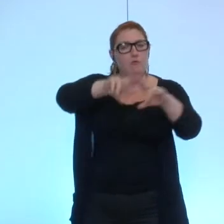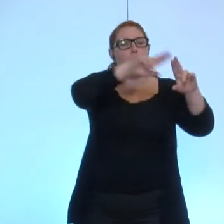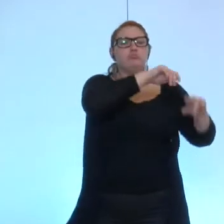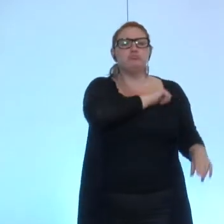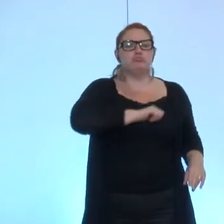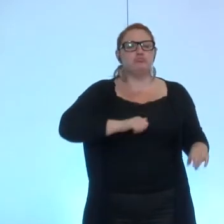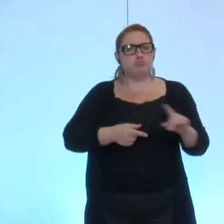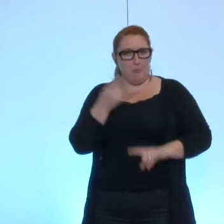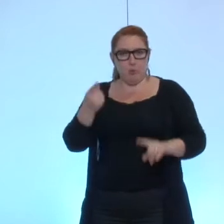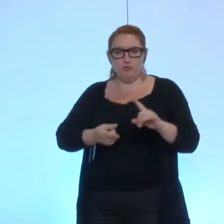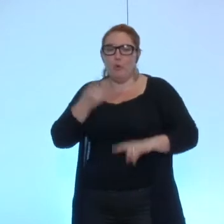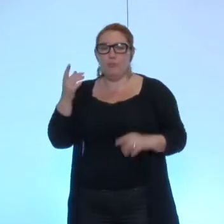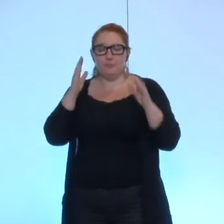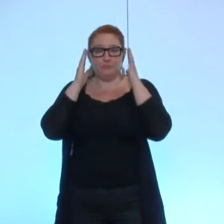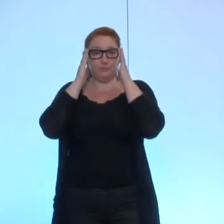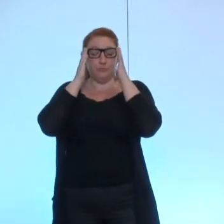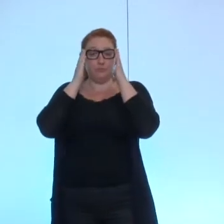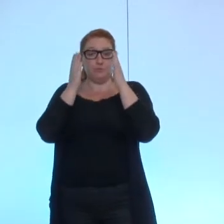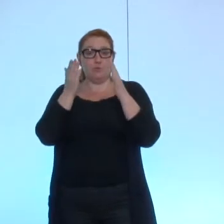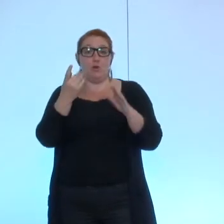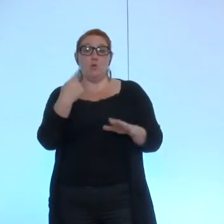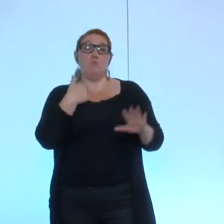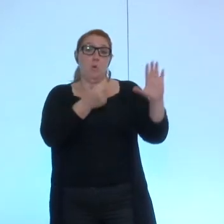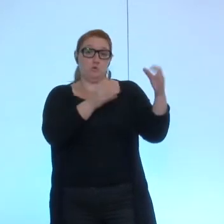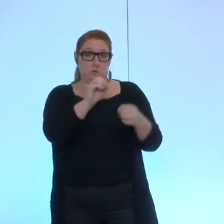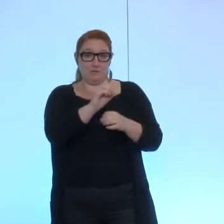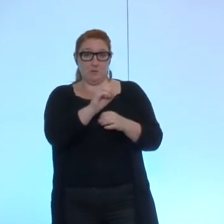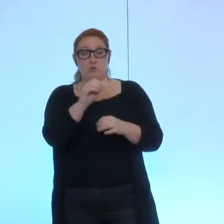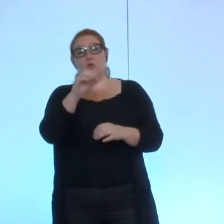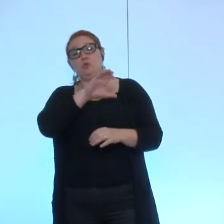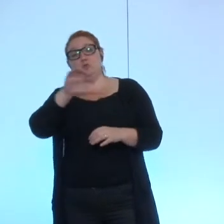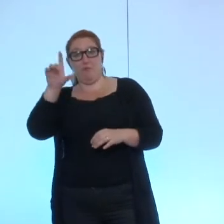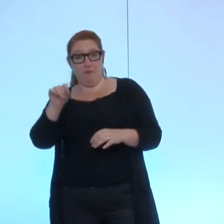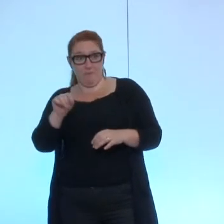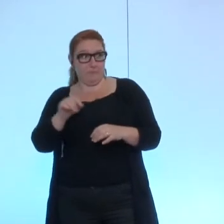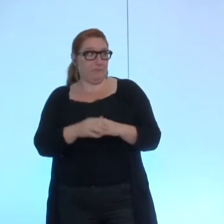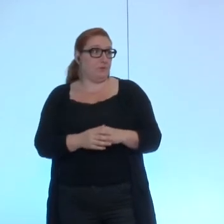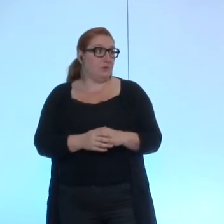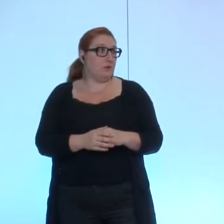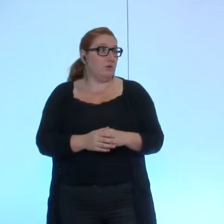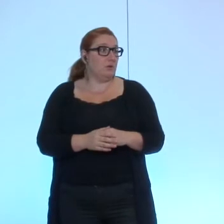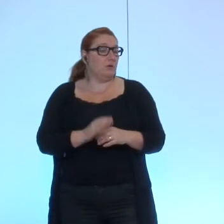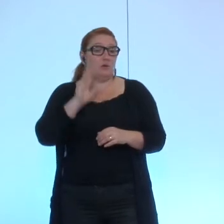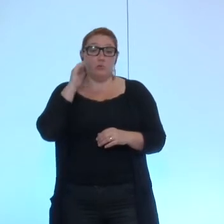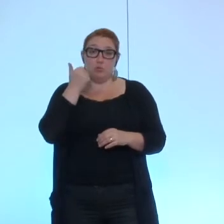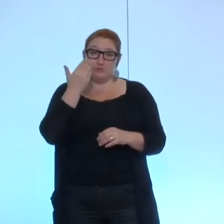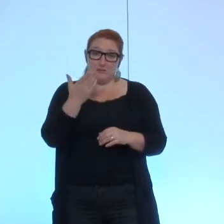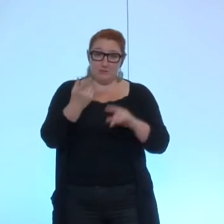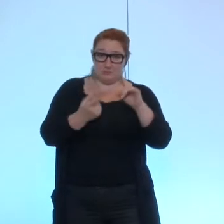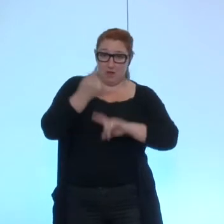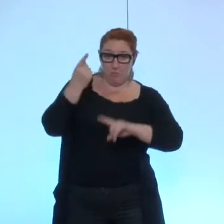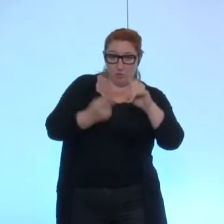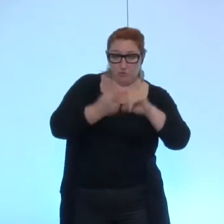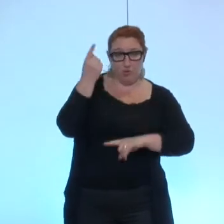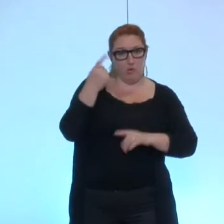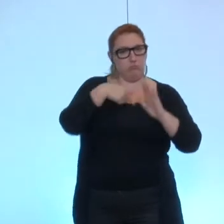qui vont être menés sur les copros 60-120 et donc il était important si vous voulez que les choses se